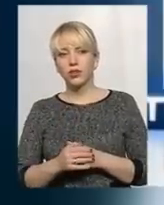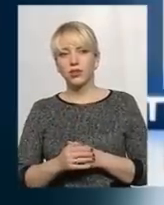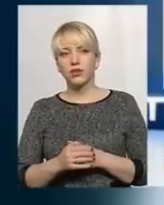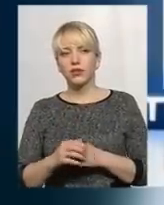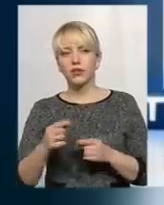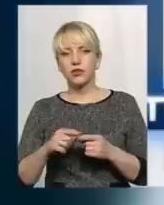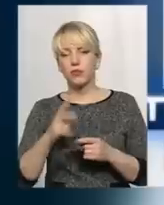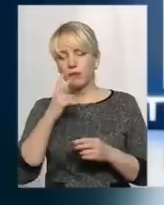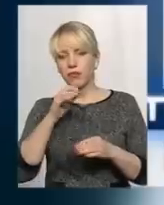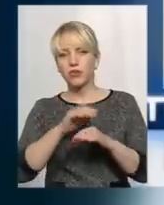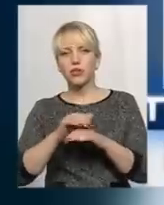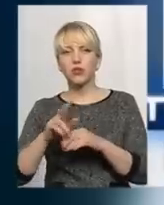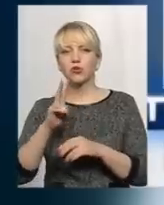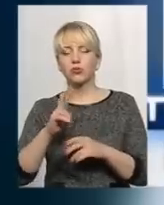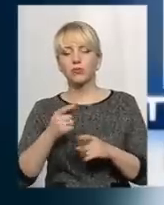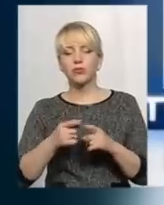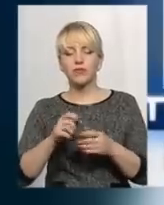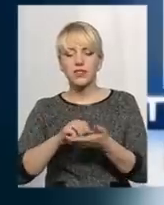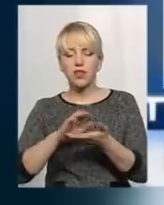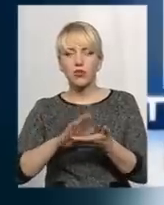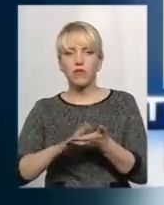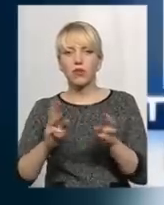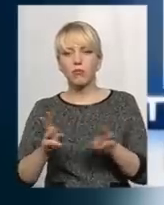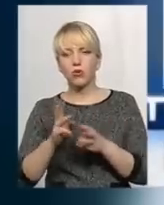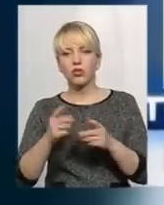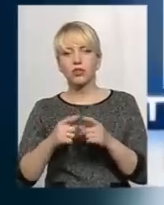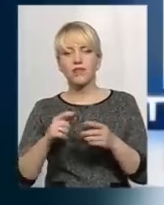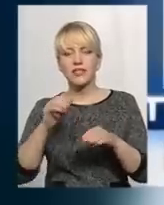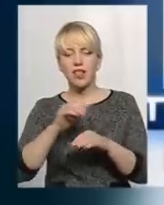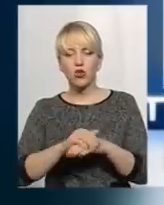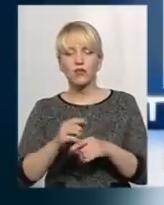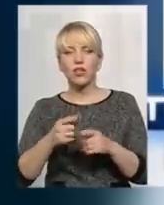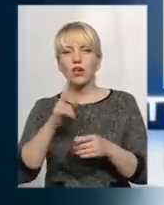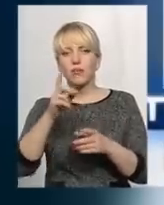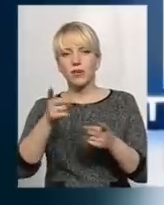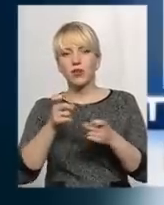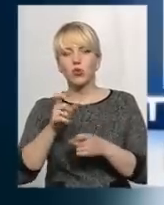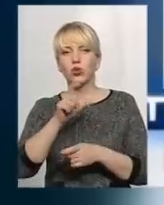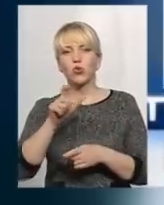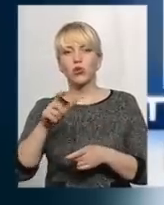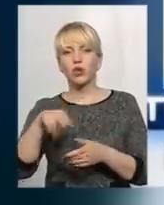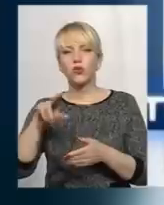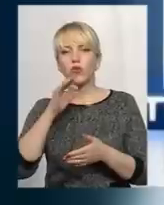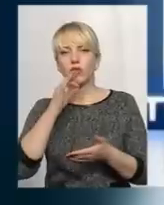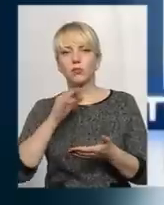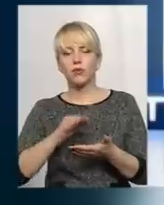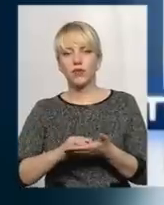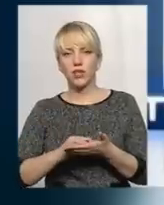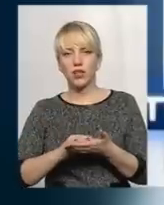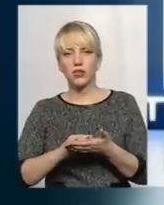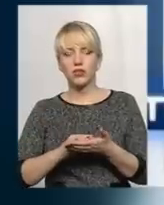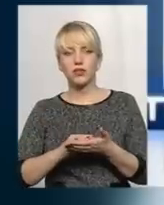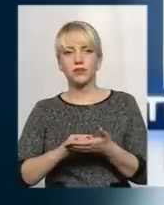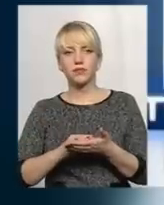пожежі, встановленого не було. У разі встановлення, даного особу б не притягнути до відповідальності за субмобільне випалювання рослин